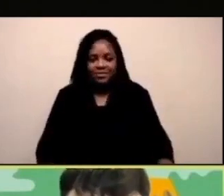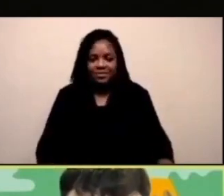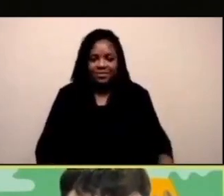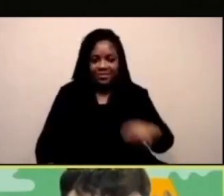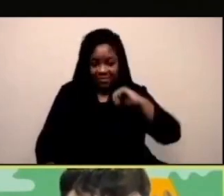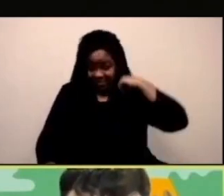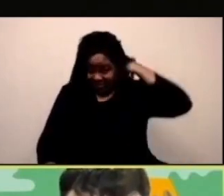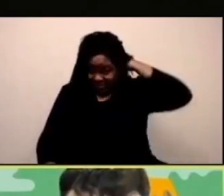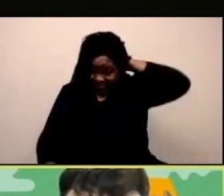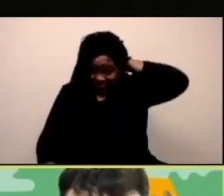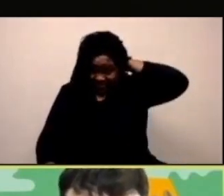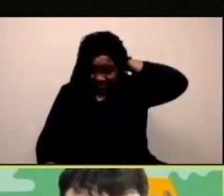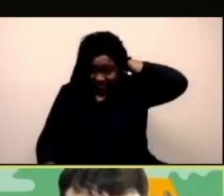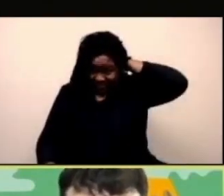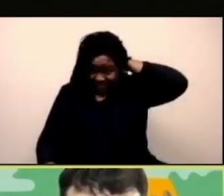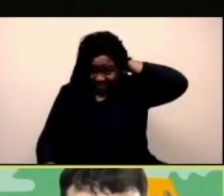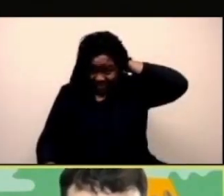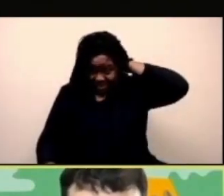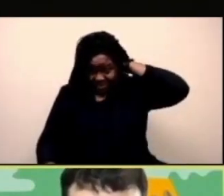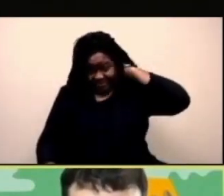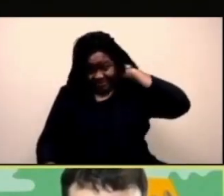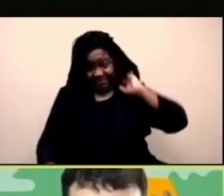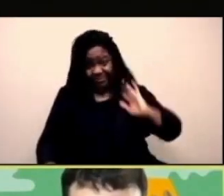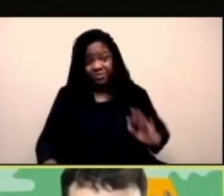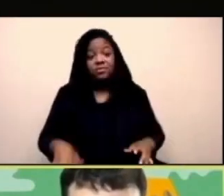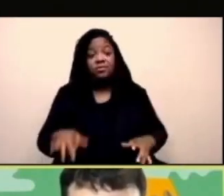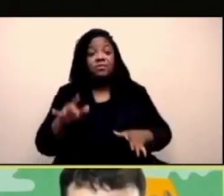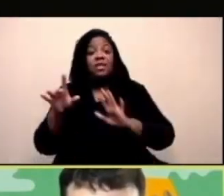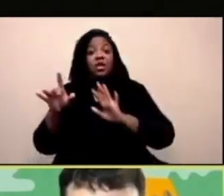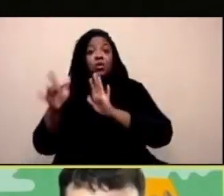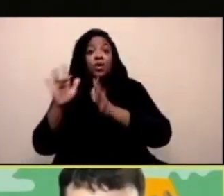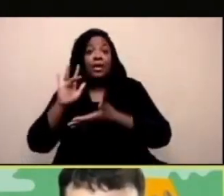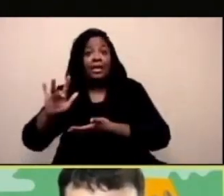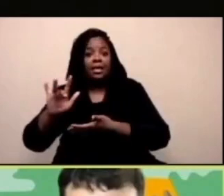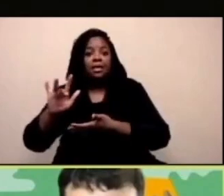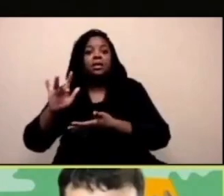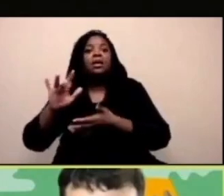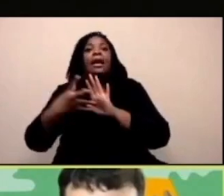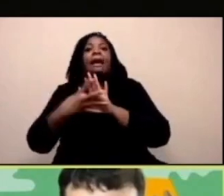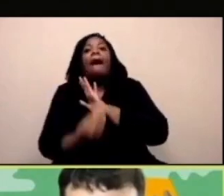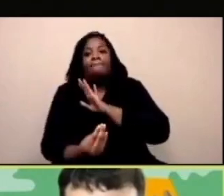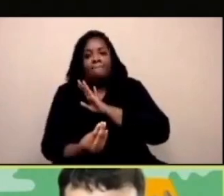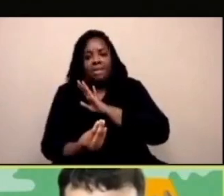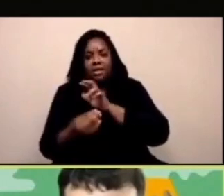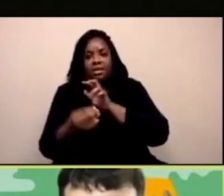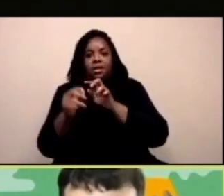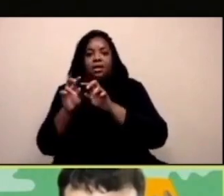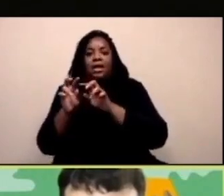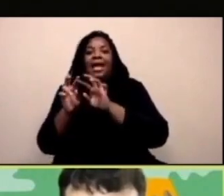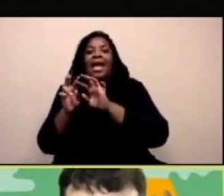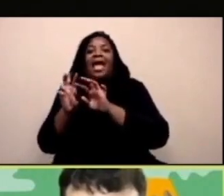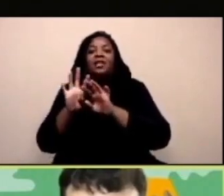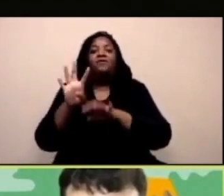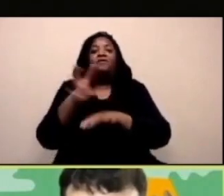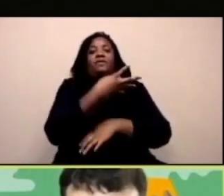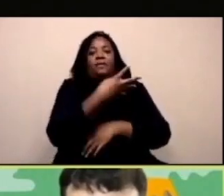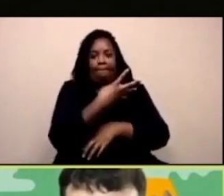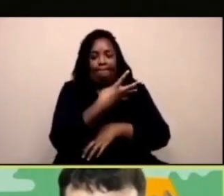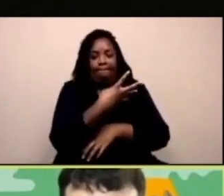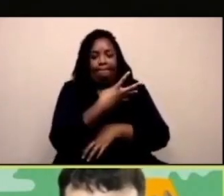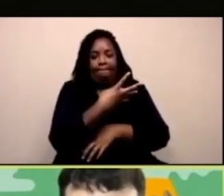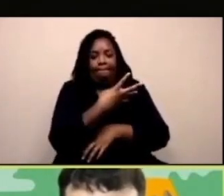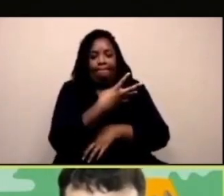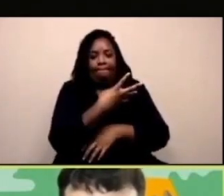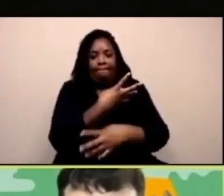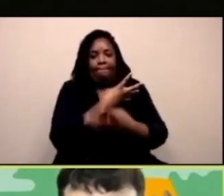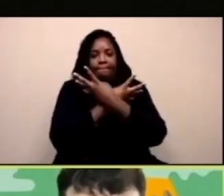Disegno dei baffi. Forse sono un po' lunghi ma sono, al fine al capo, al fin fine sono dei baffi. Adesso li seleziono e li